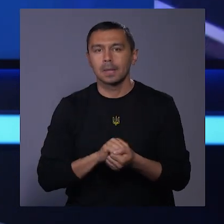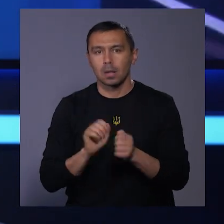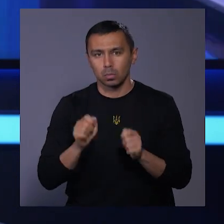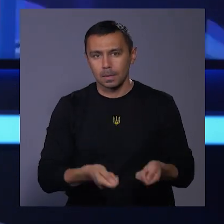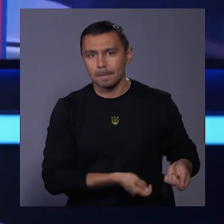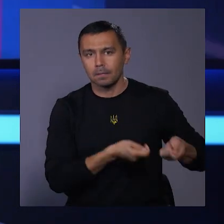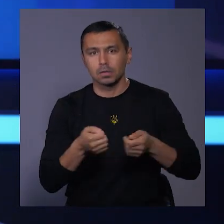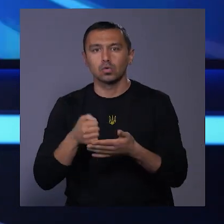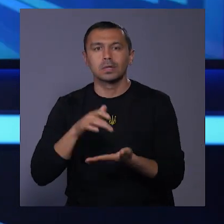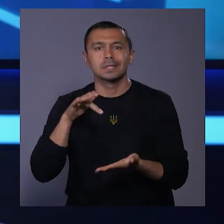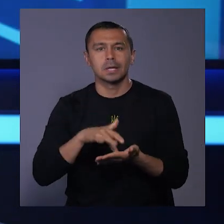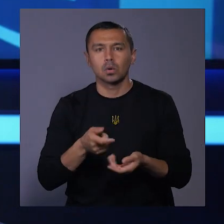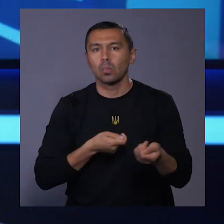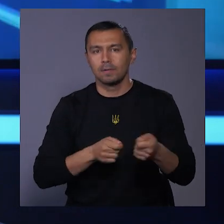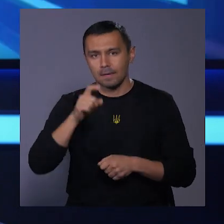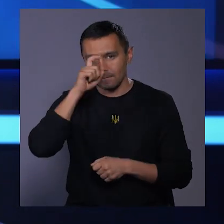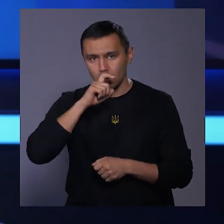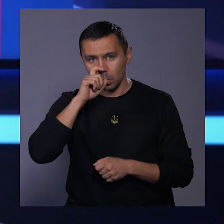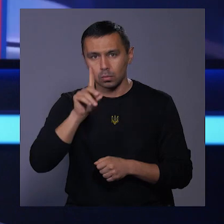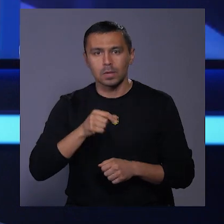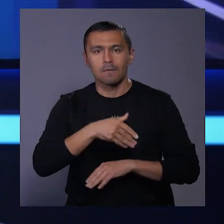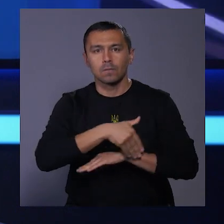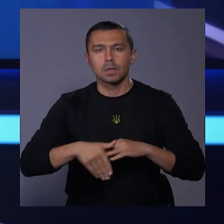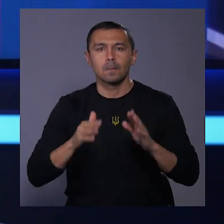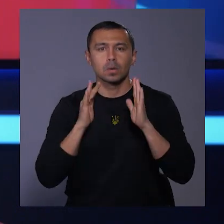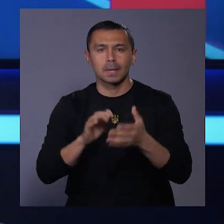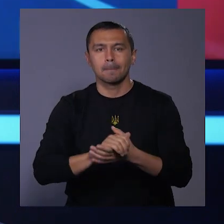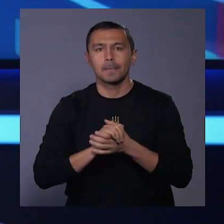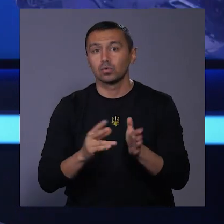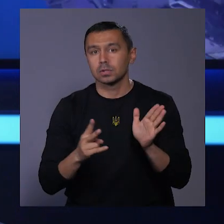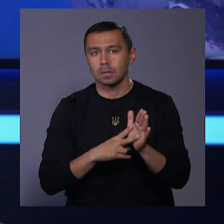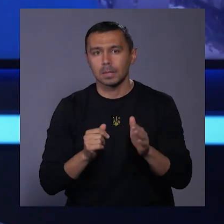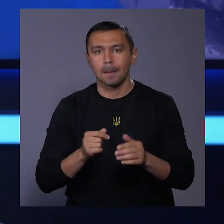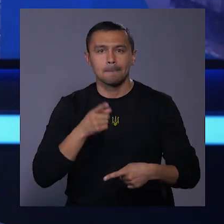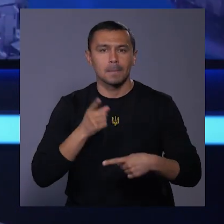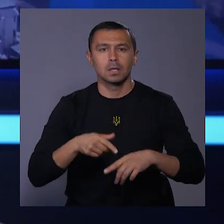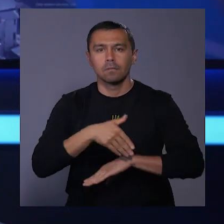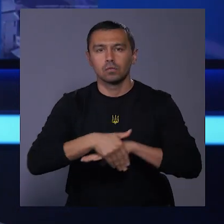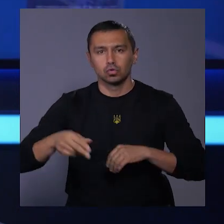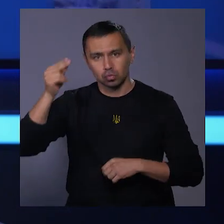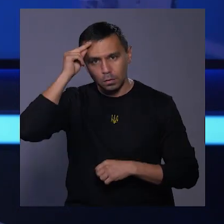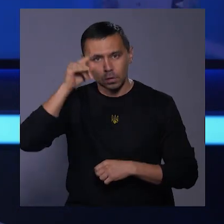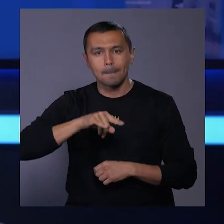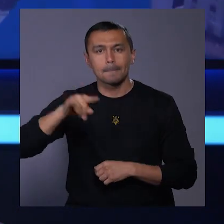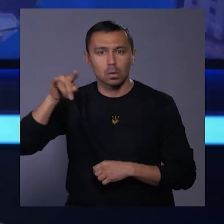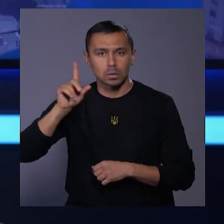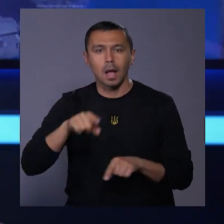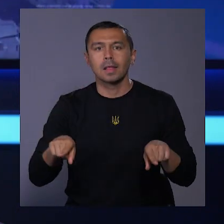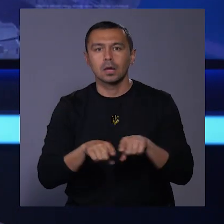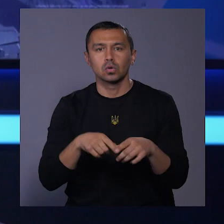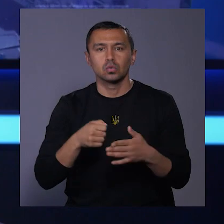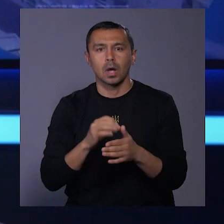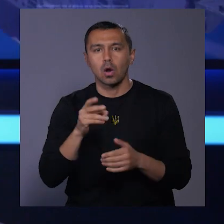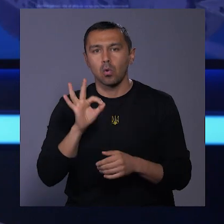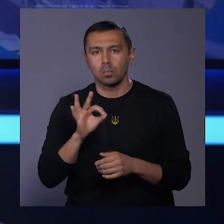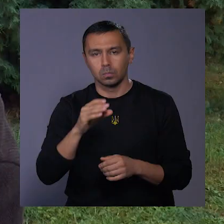можна привезти до центрів управління відходами, що на проспекті Миру-7 та на перетині вулиць Чорновола-Пілоцька, а також до